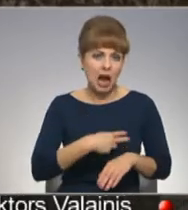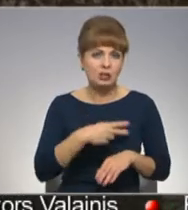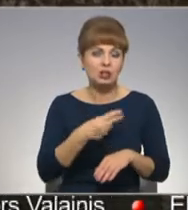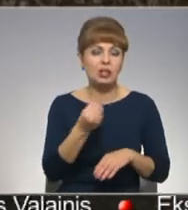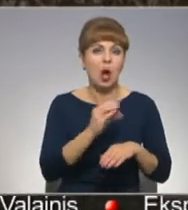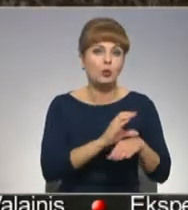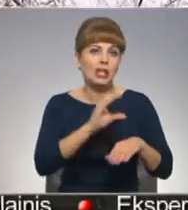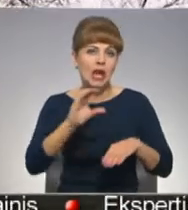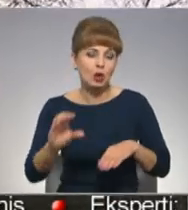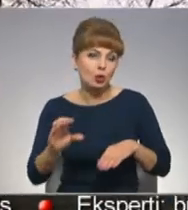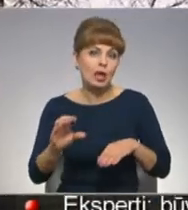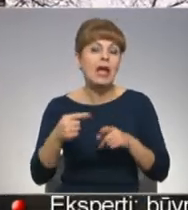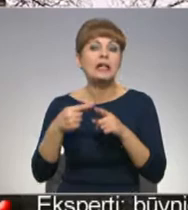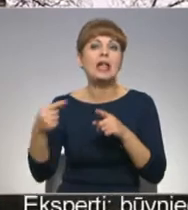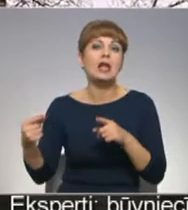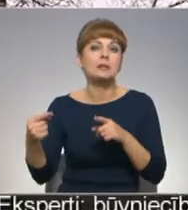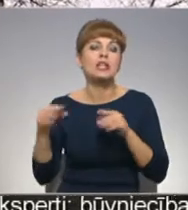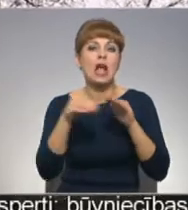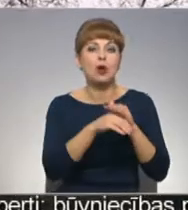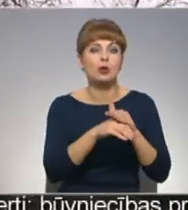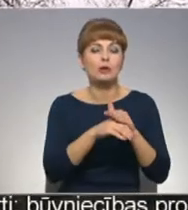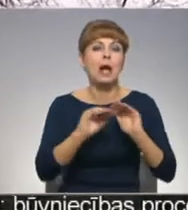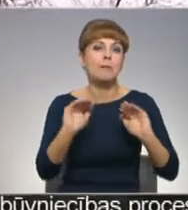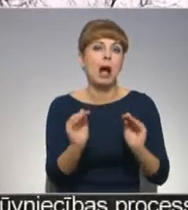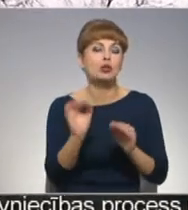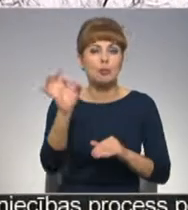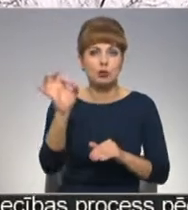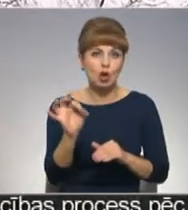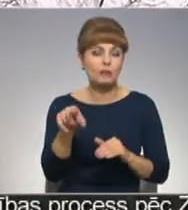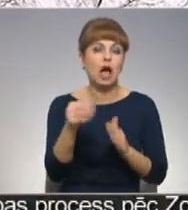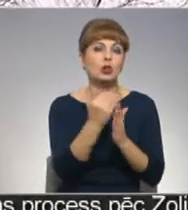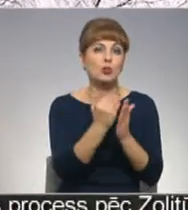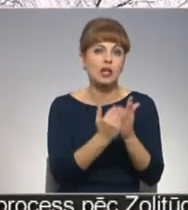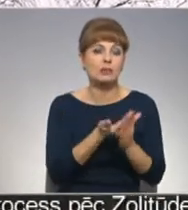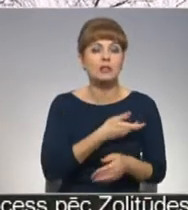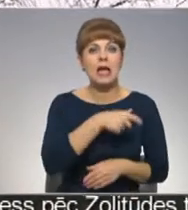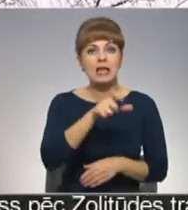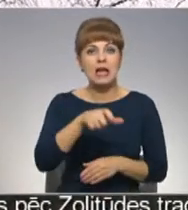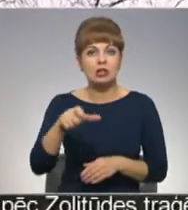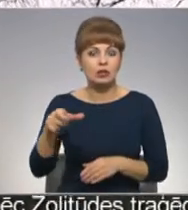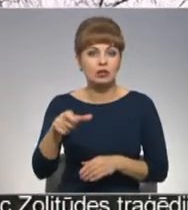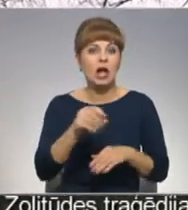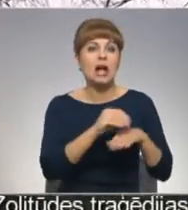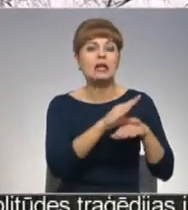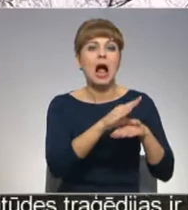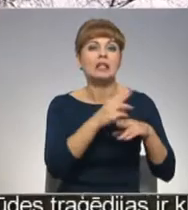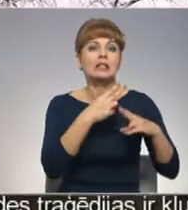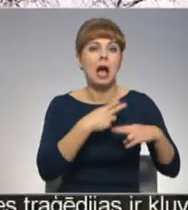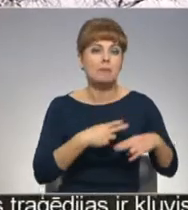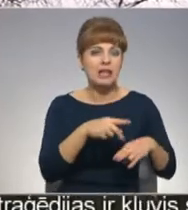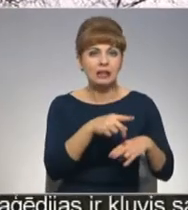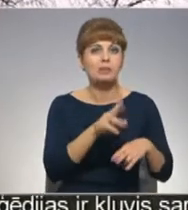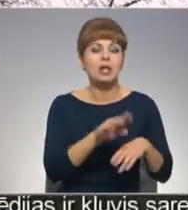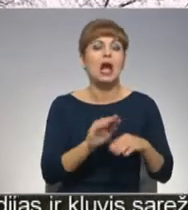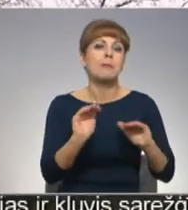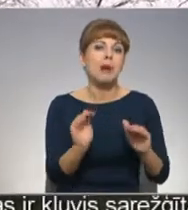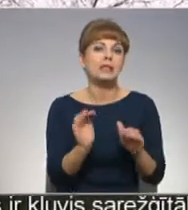Termiņu noguldījumā uz nelieliem procentiem ar tādu nosacījumu, ka iedzīvotāji var no krājaisdavu sabiedrības arī par tikpat